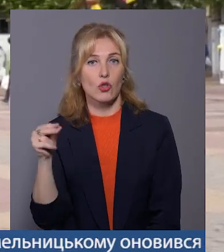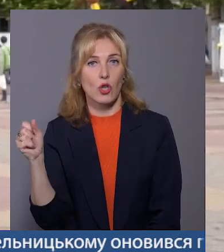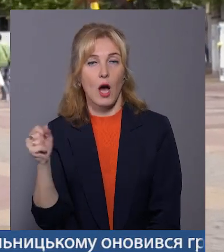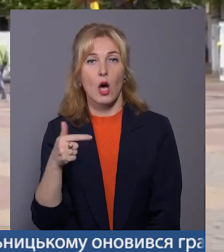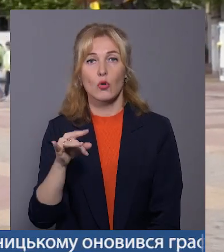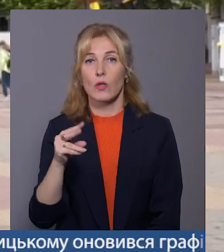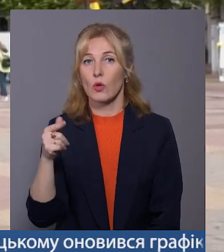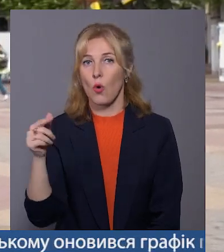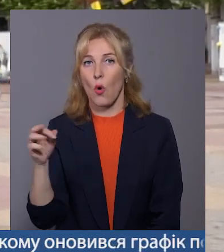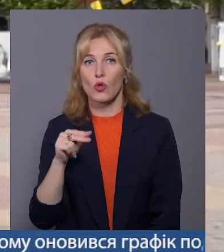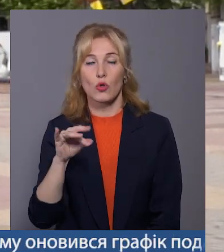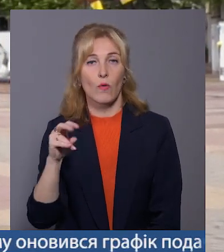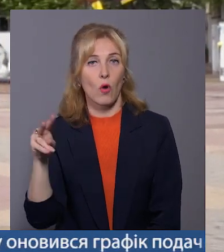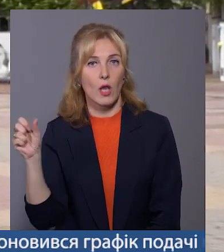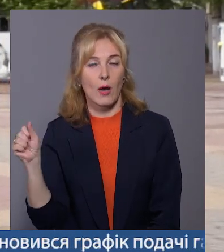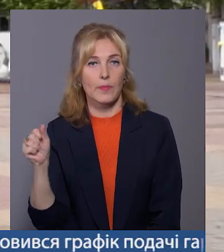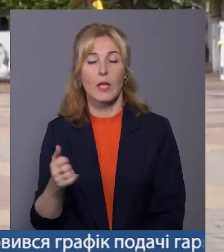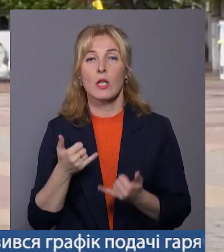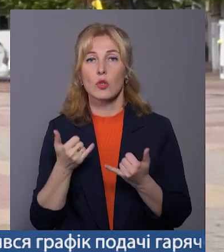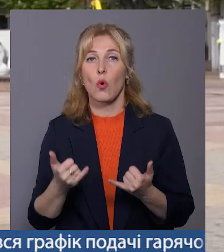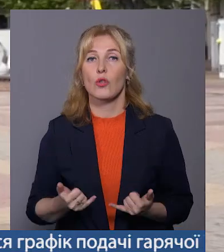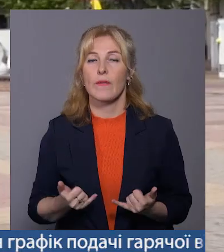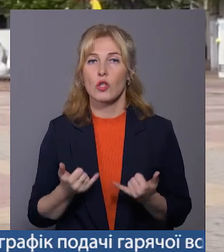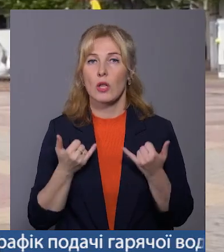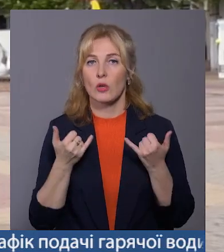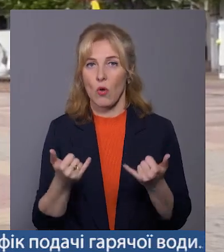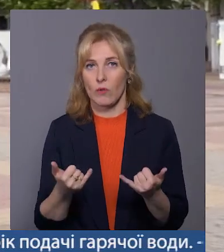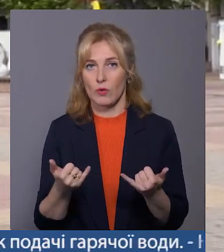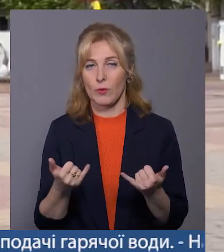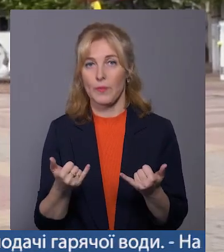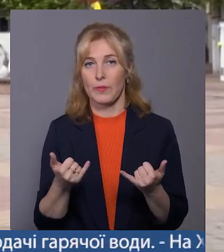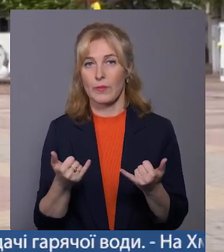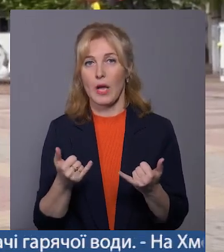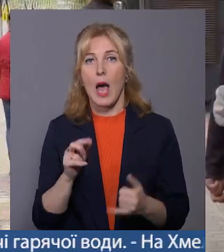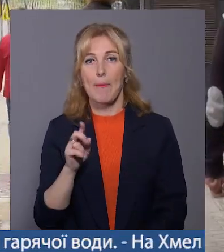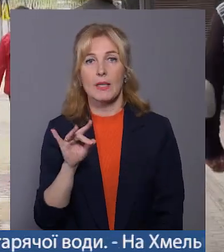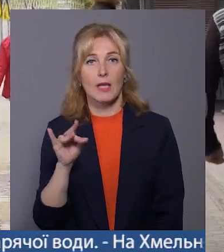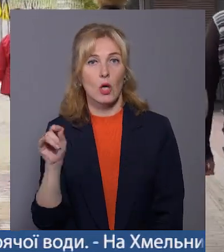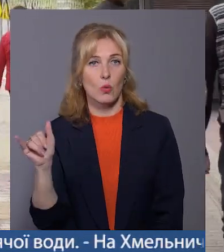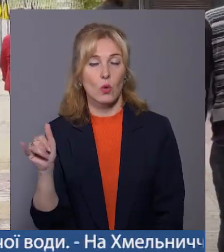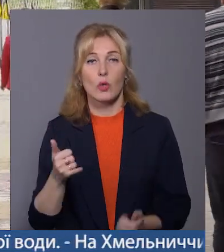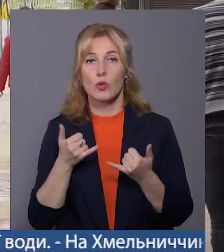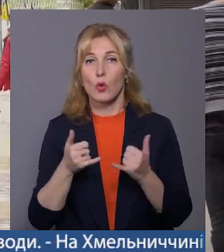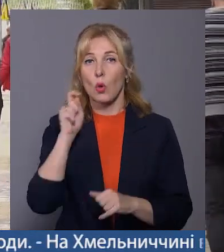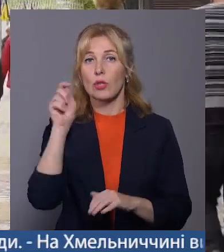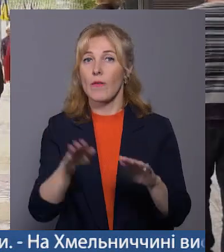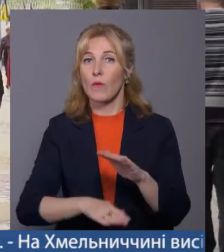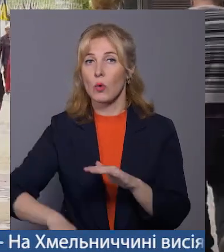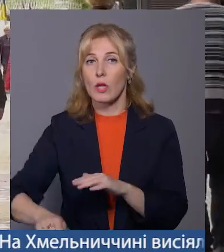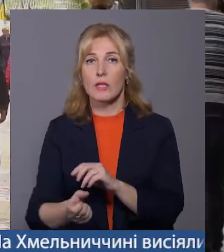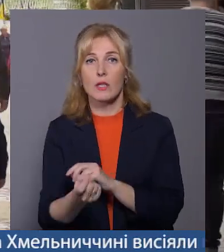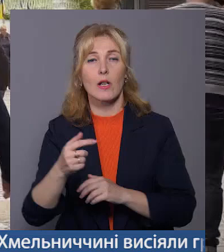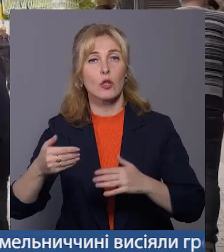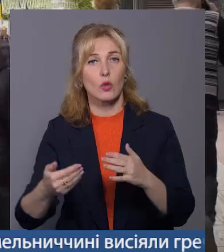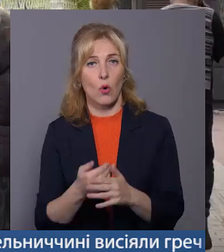і Грушевського, і Чорновола. Ми сьогодні вшановуємо і, звичайно, Степана Бандеру. Сьогодні в Україні з'являються нові